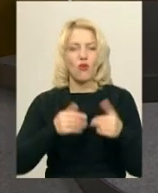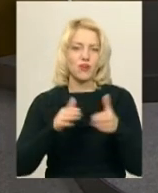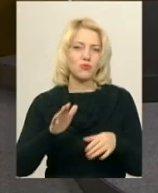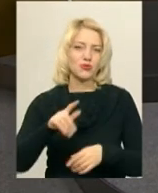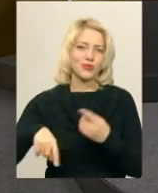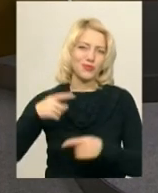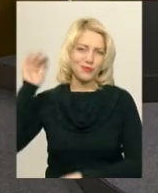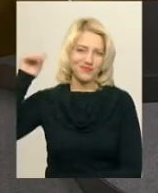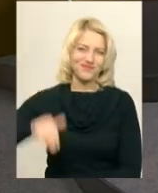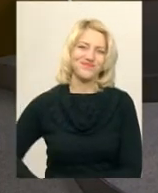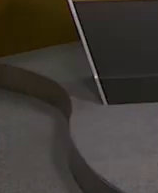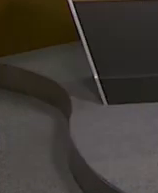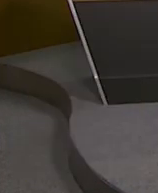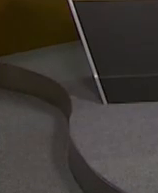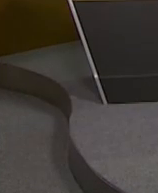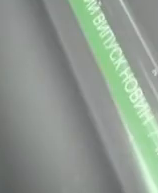Побачимось!